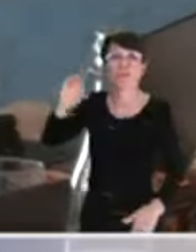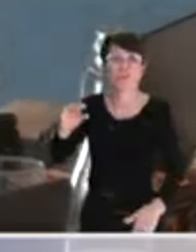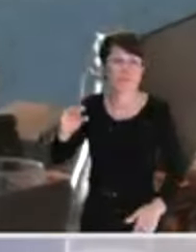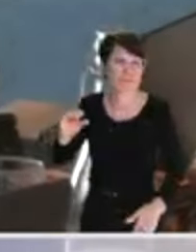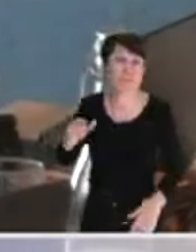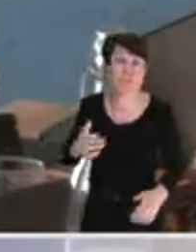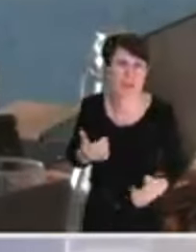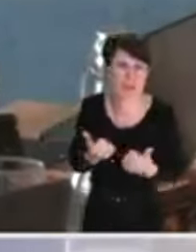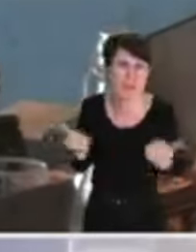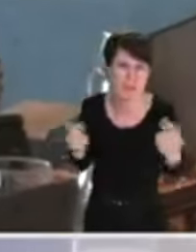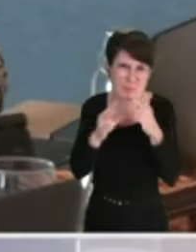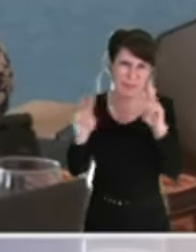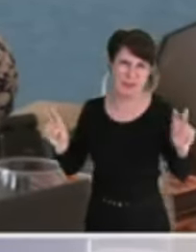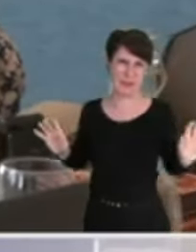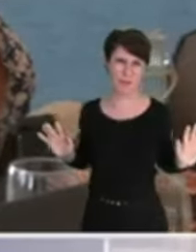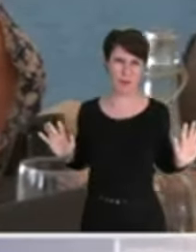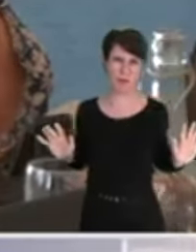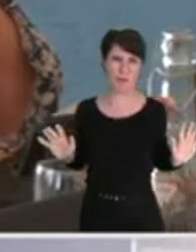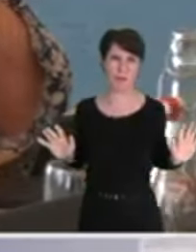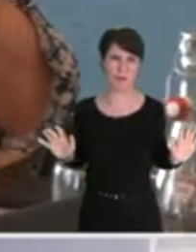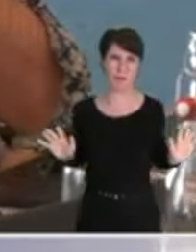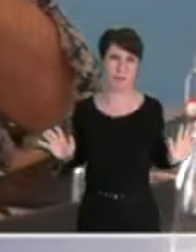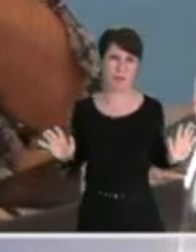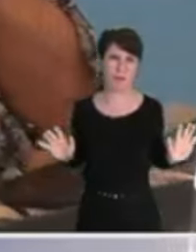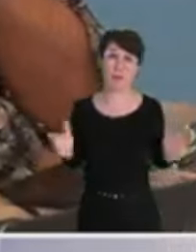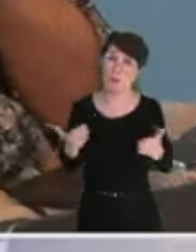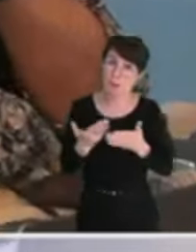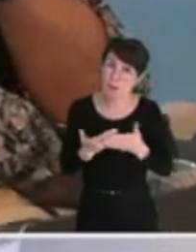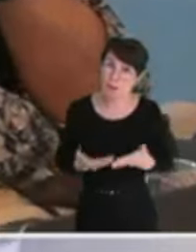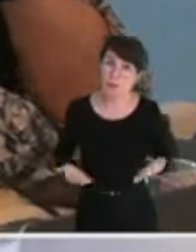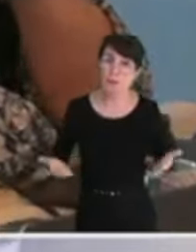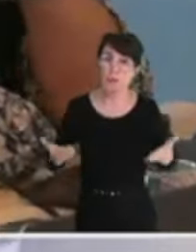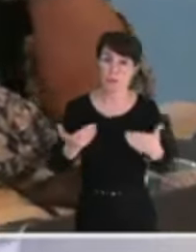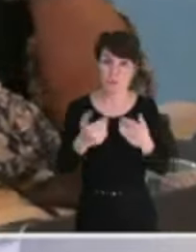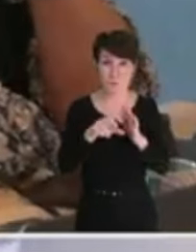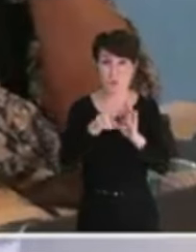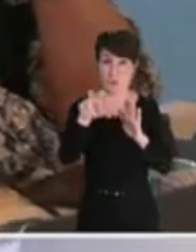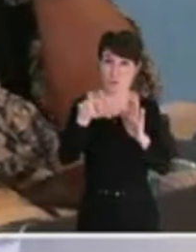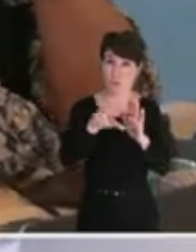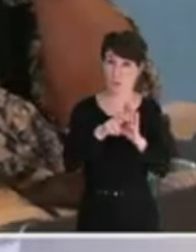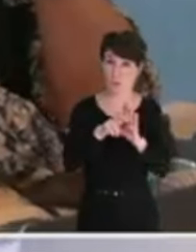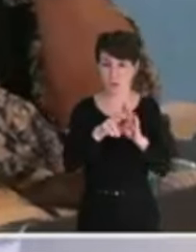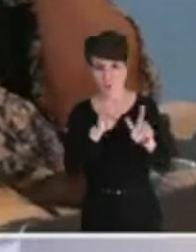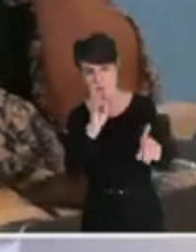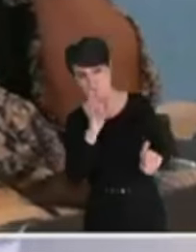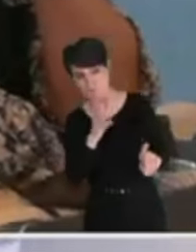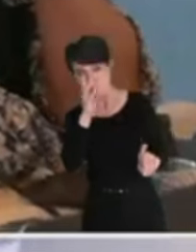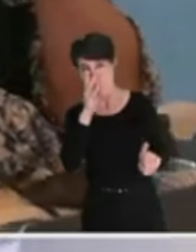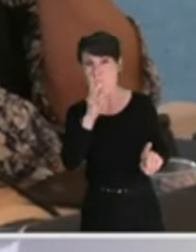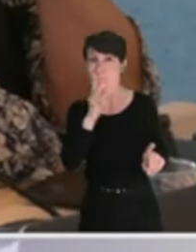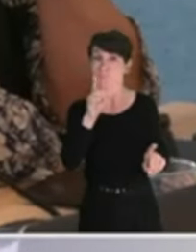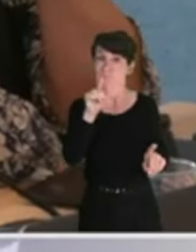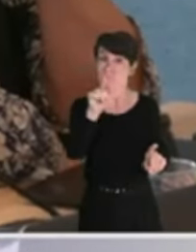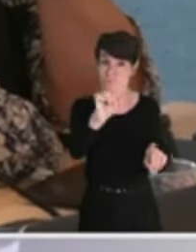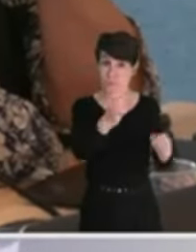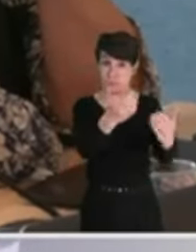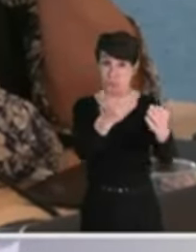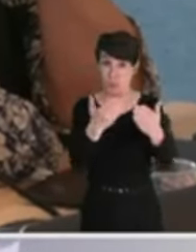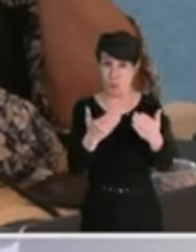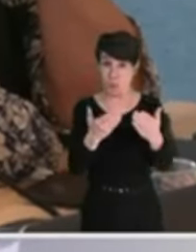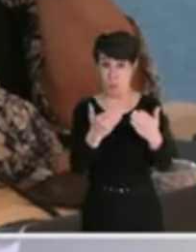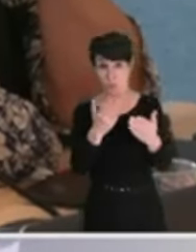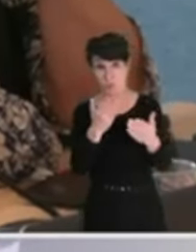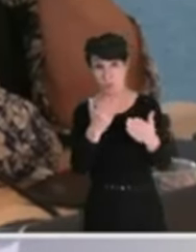crois qu'il faut comprendre vraiment cette situation de Grenoble. Ces orientations que vous présentez sont dans la